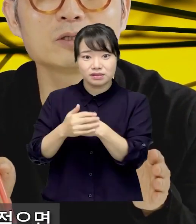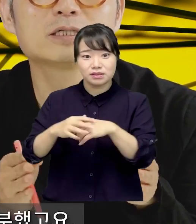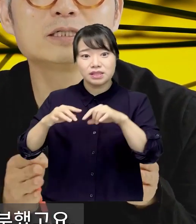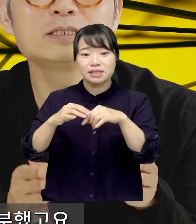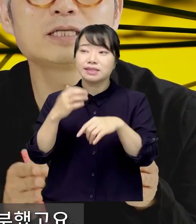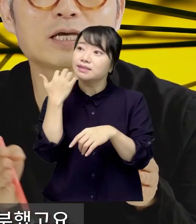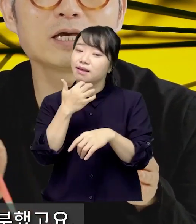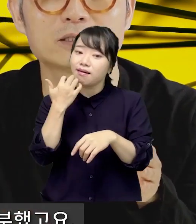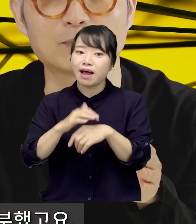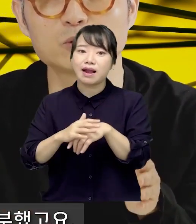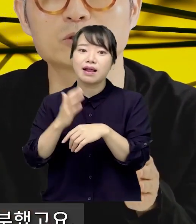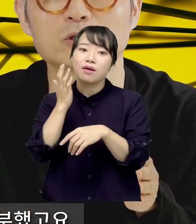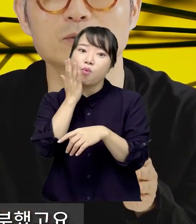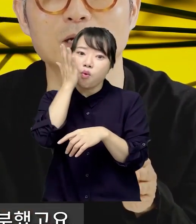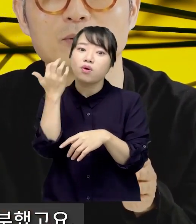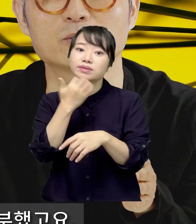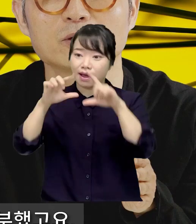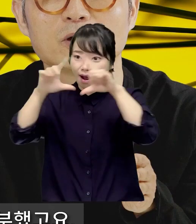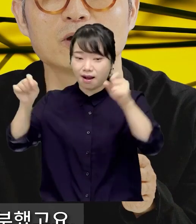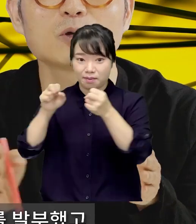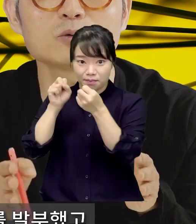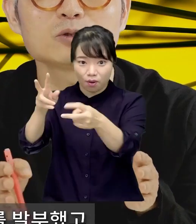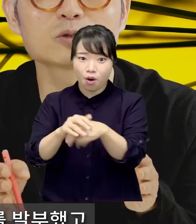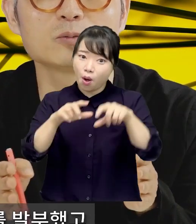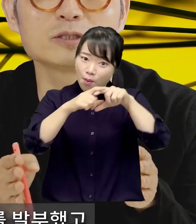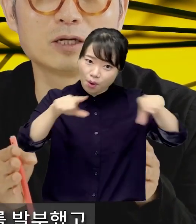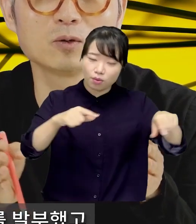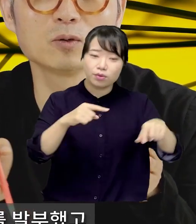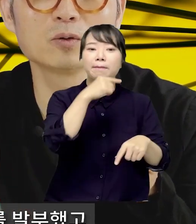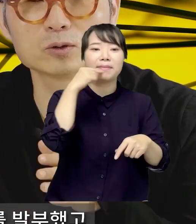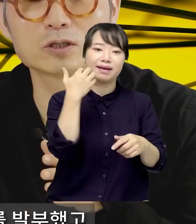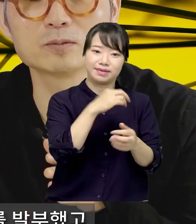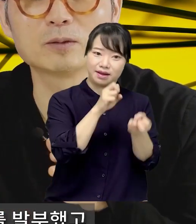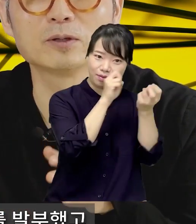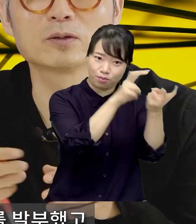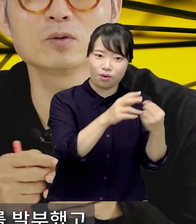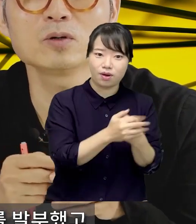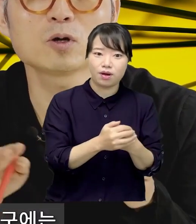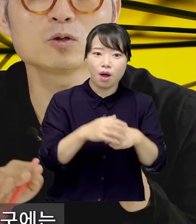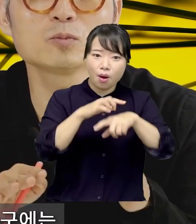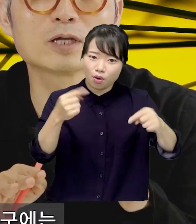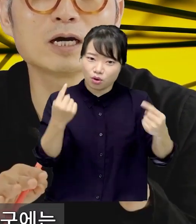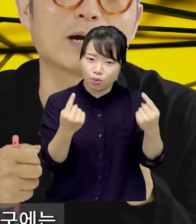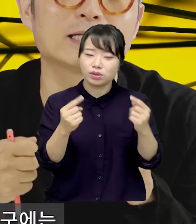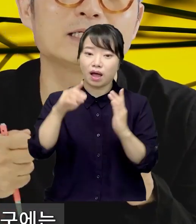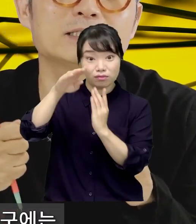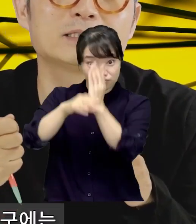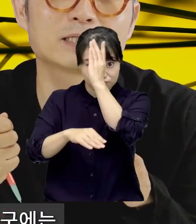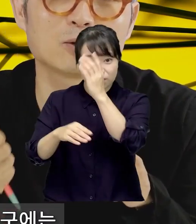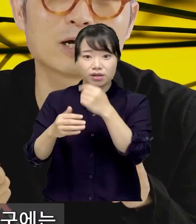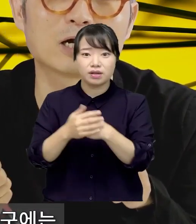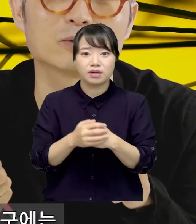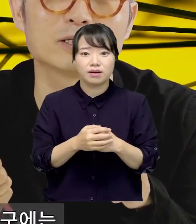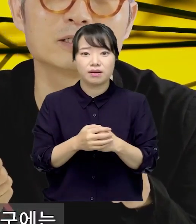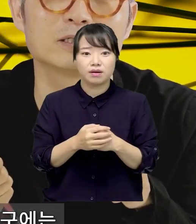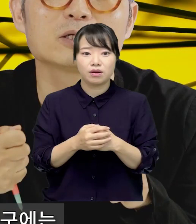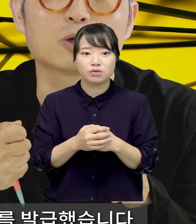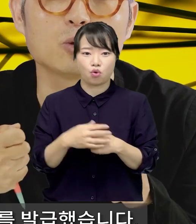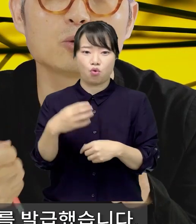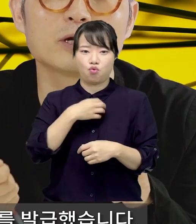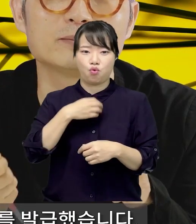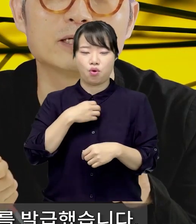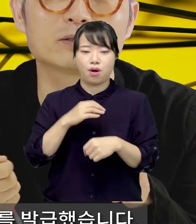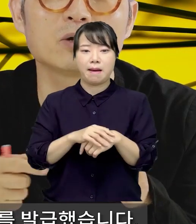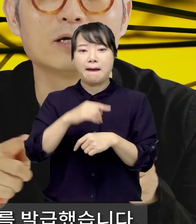적으면 그린색의 납부고지서를 발부했고요. 평균 정도면 옐로우 고지서를 발급했고 평균보다 많이 사용한 가구에는